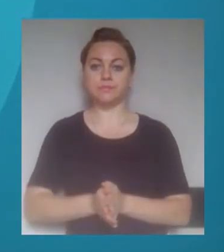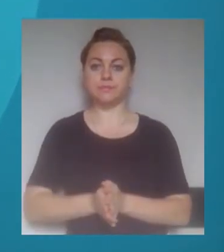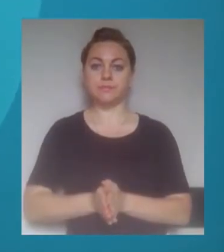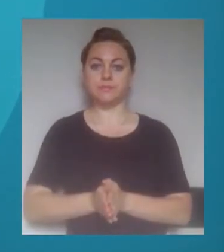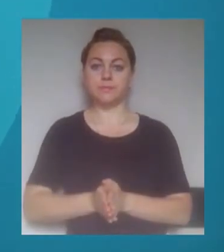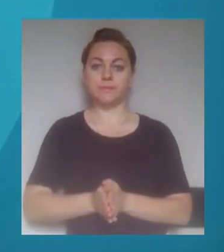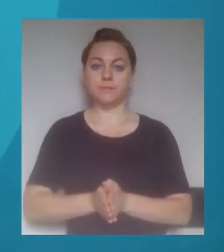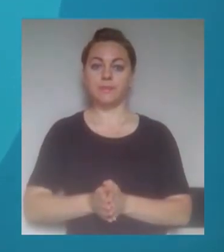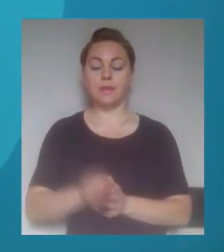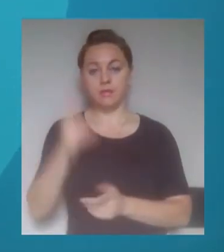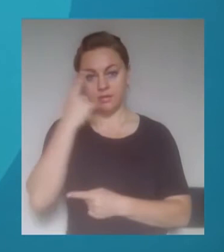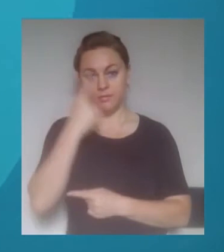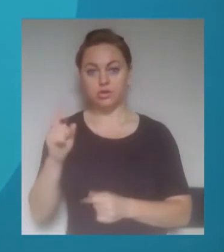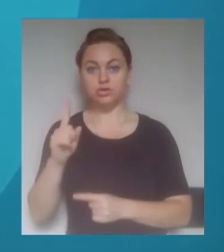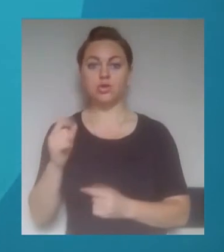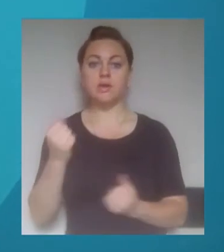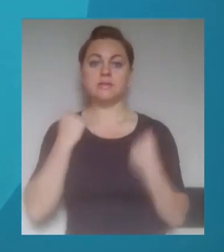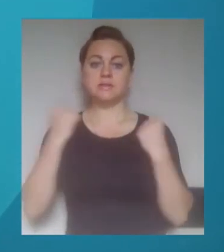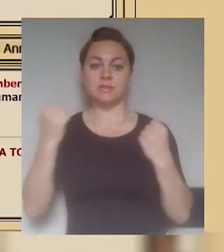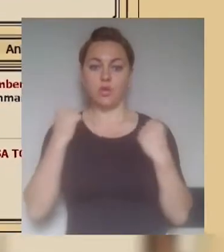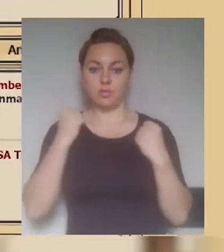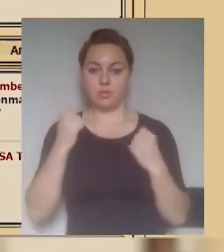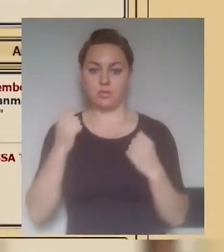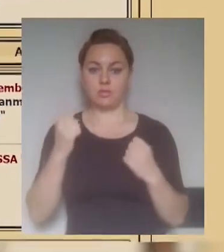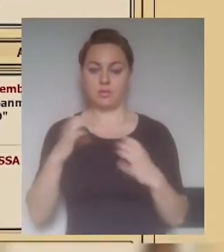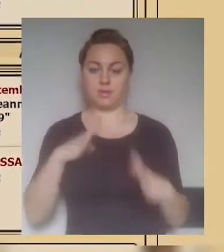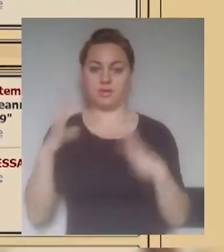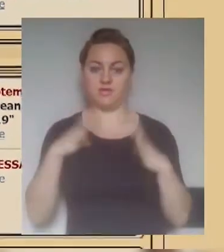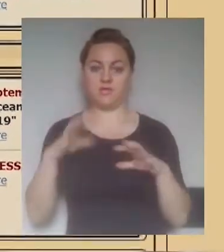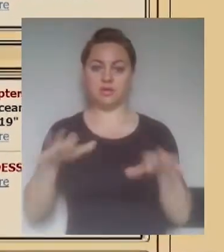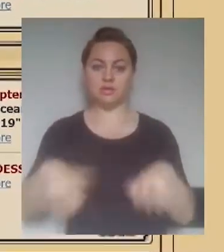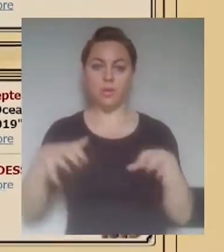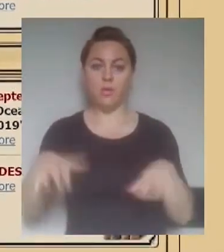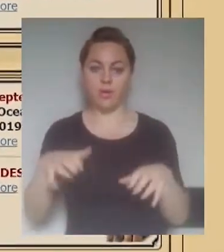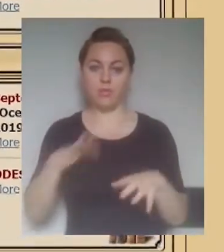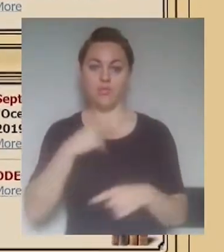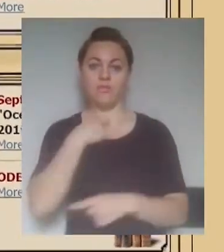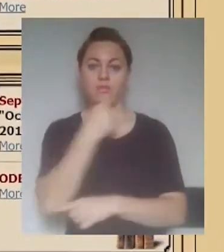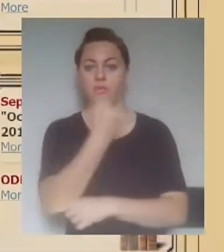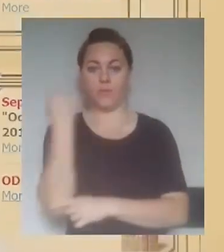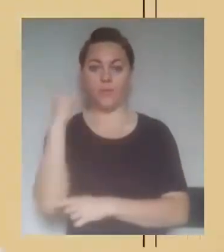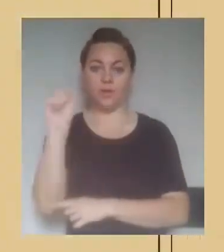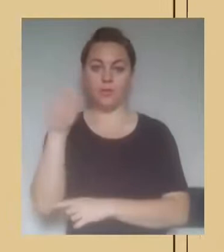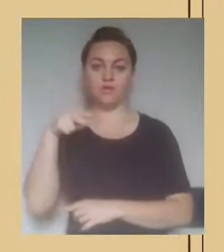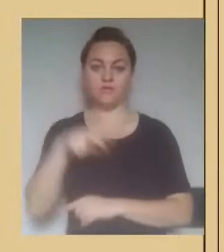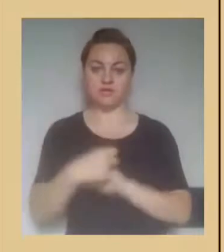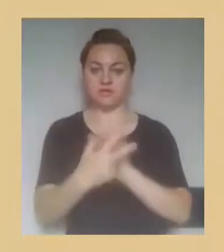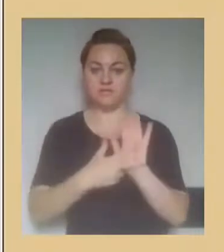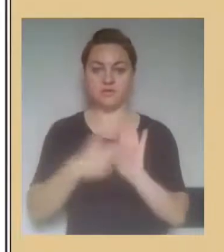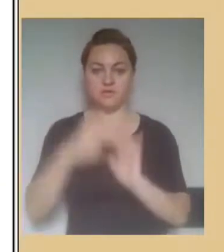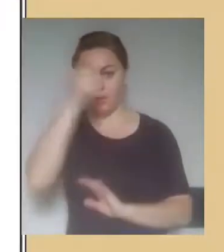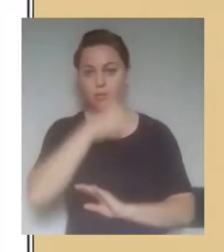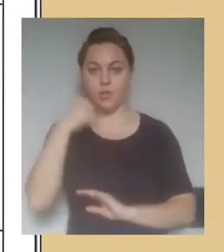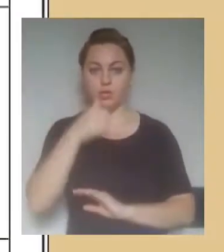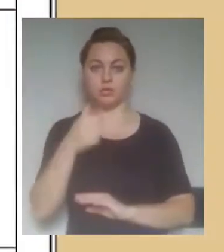Зазначимо, центр для спортивного дресурування собак «Доктаун» переміг у голосування за громадський бюджет Одеси на 2018 рік. Тоді